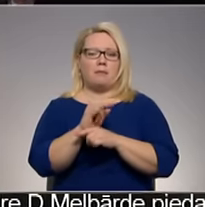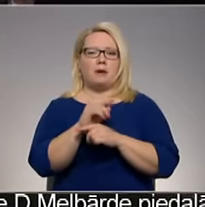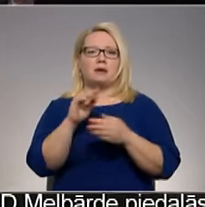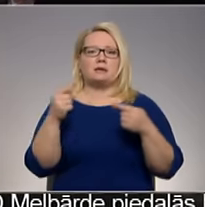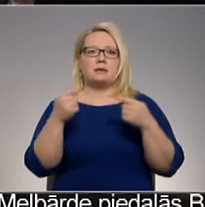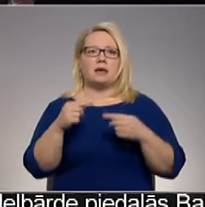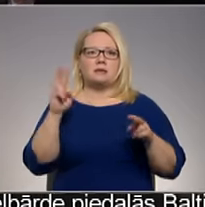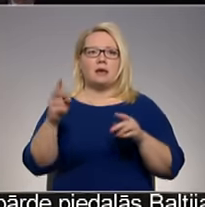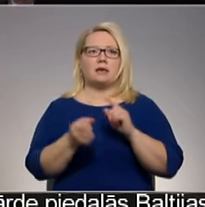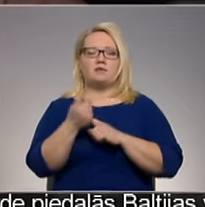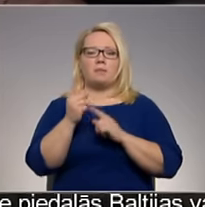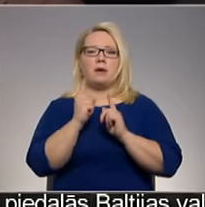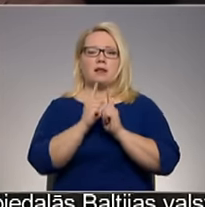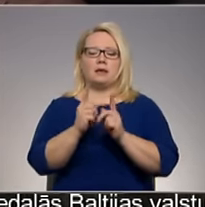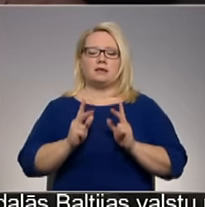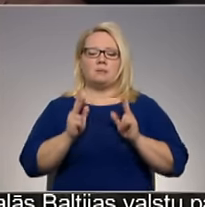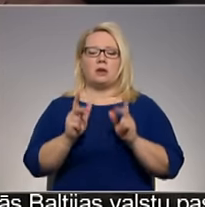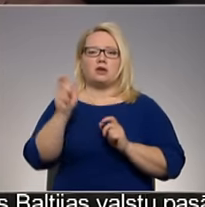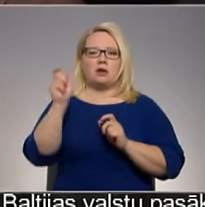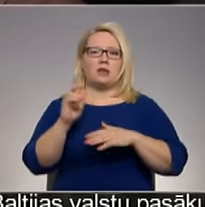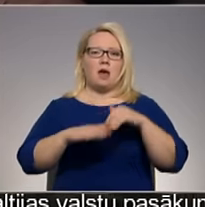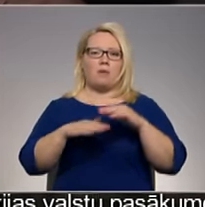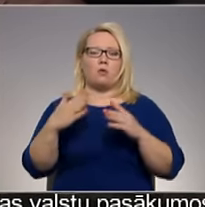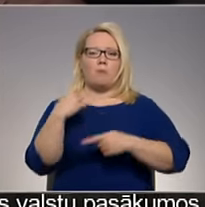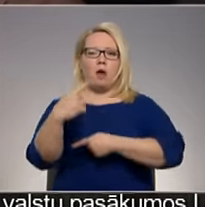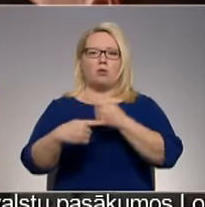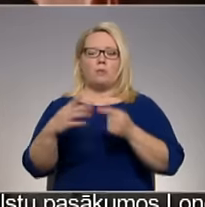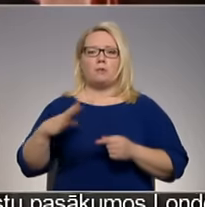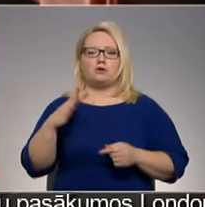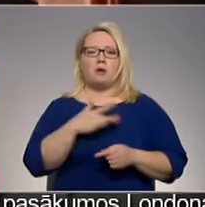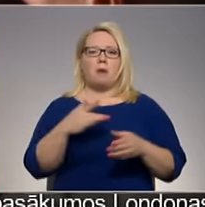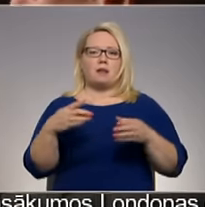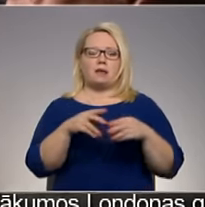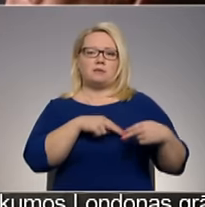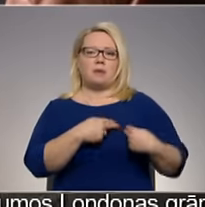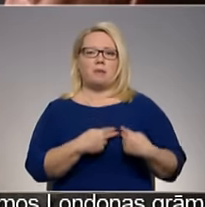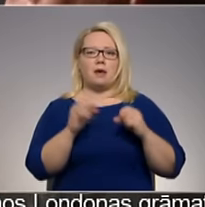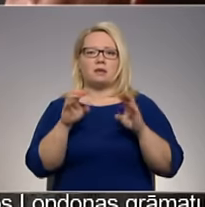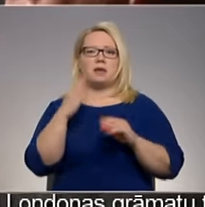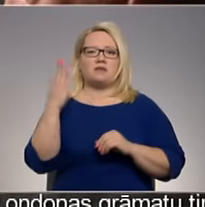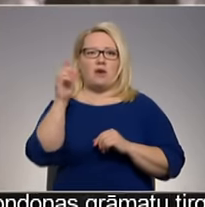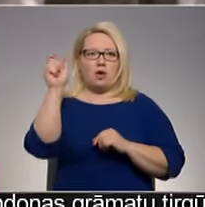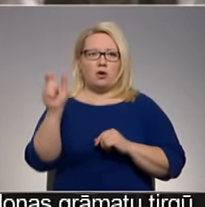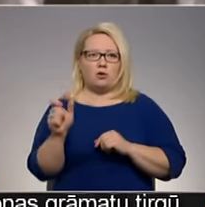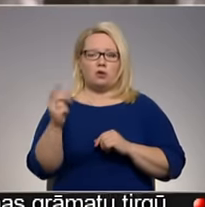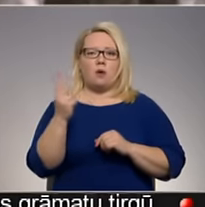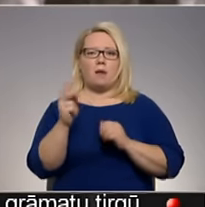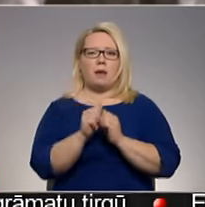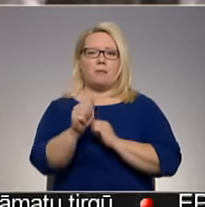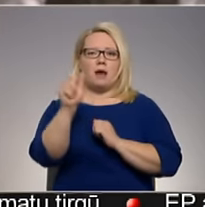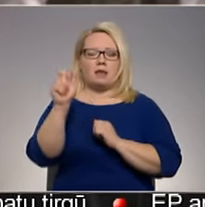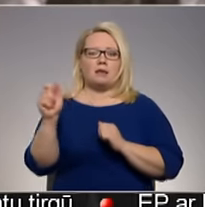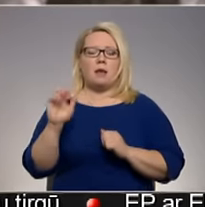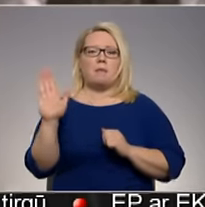šoģien izvērtās par partijas līdzu priekššēdētājām at. Komantojumā bijušajiem partijas biedriem bija atstājis vējonis. No abiem kandidātiem